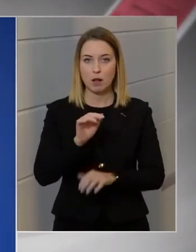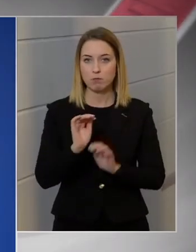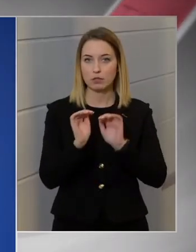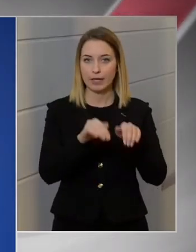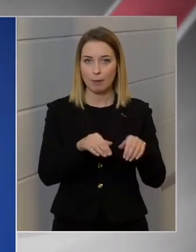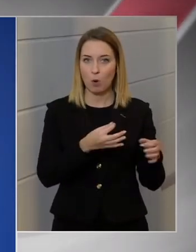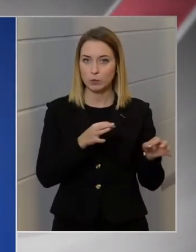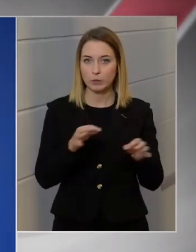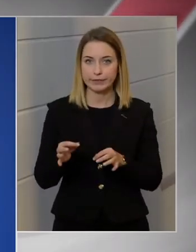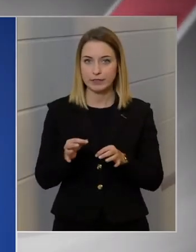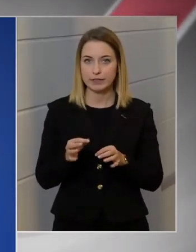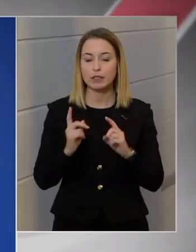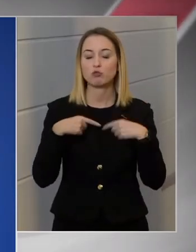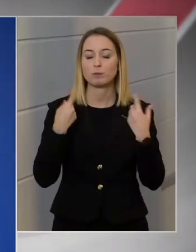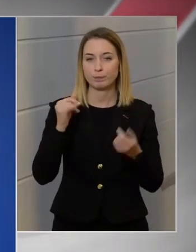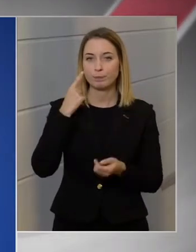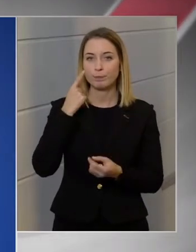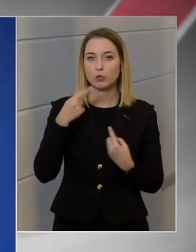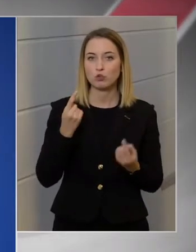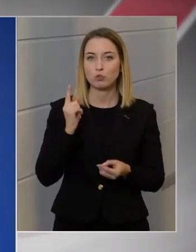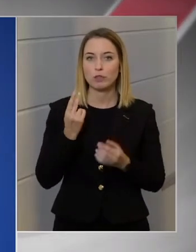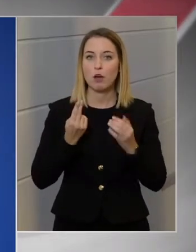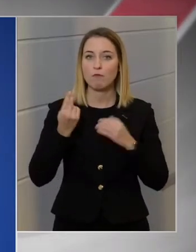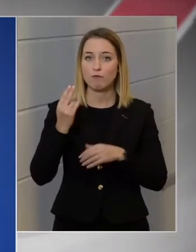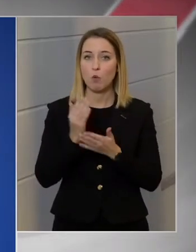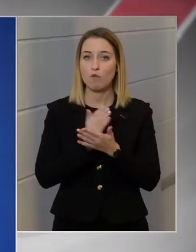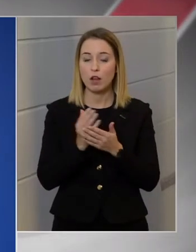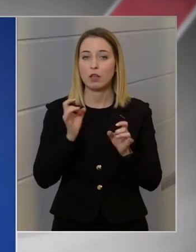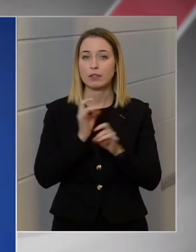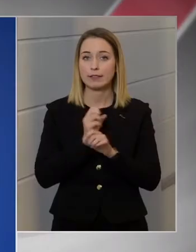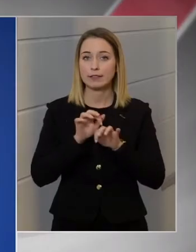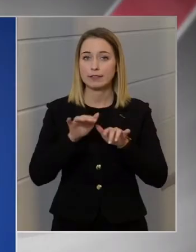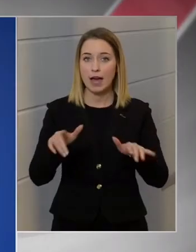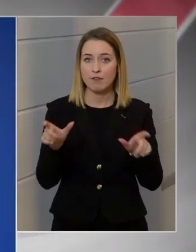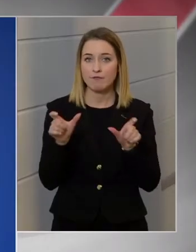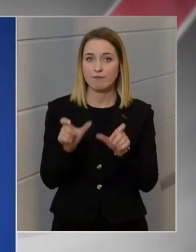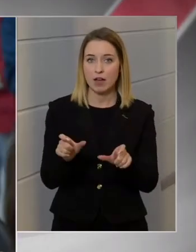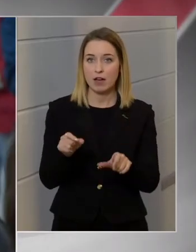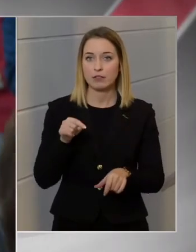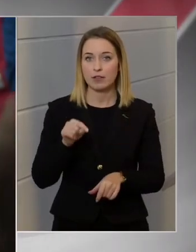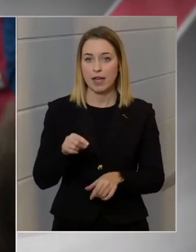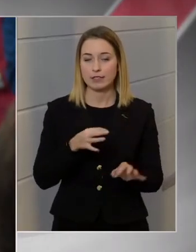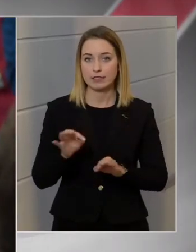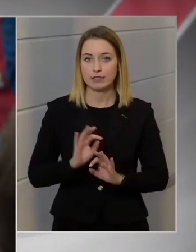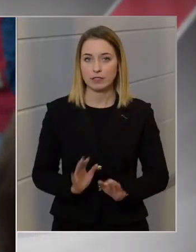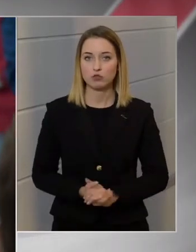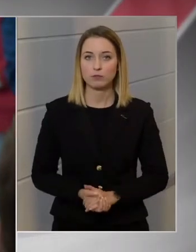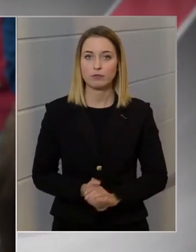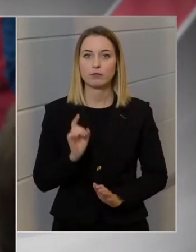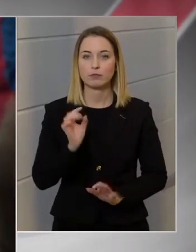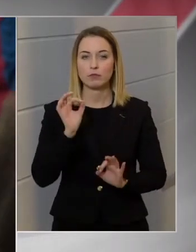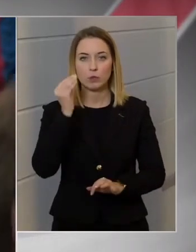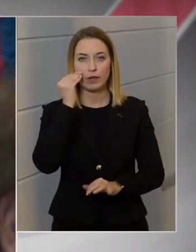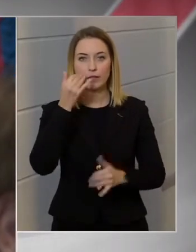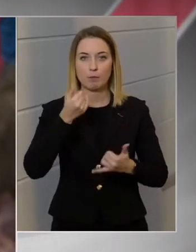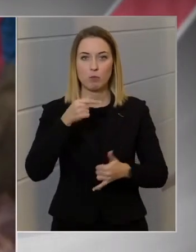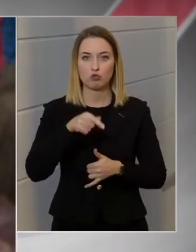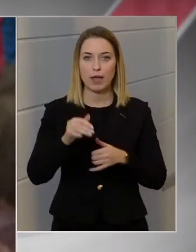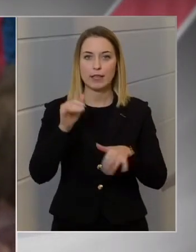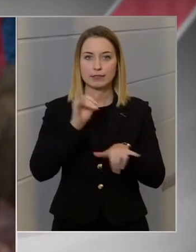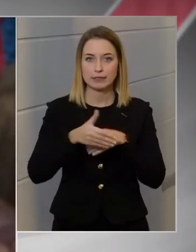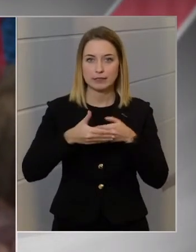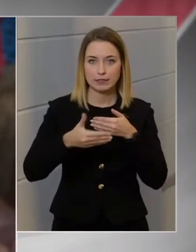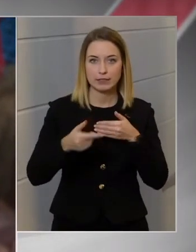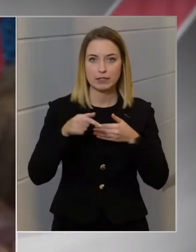intézkedés. Erről mi is tudunk, de miután a fő feladat az járvány megfékezése, ezért szerintem ez helyes. De akkor azt jól értem, hogy most ezen a héten,